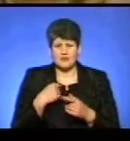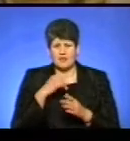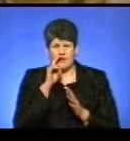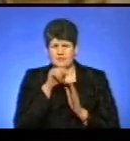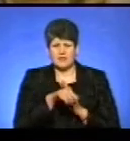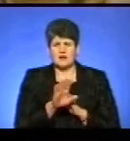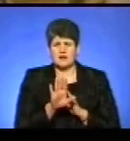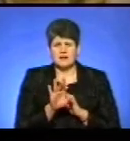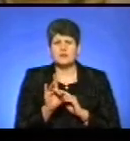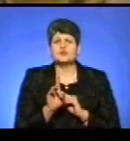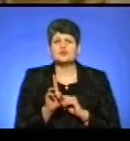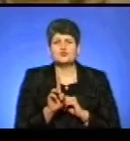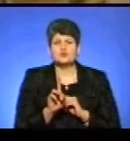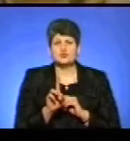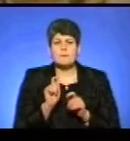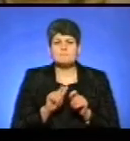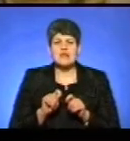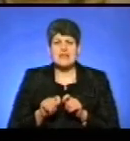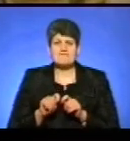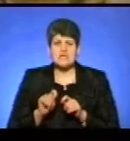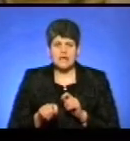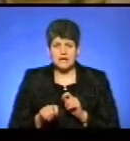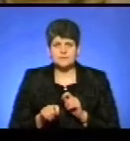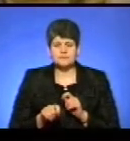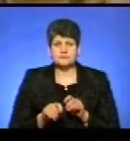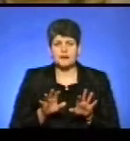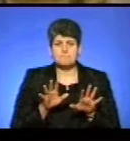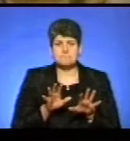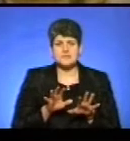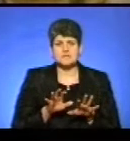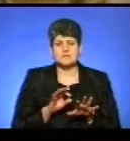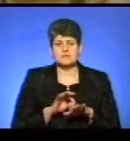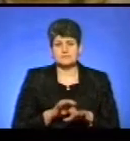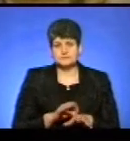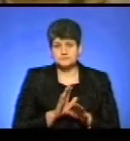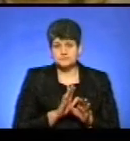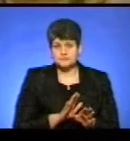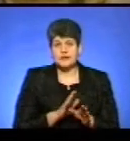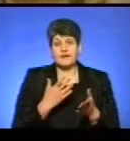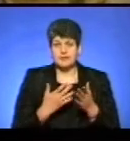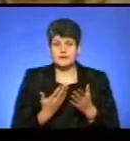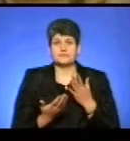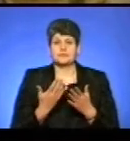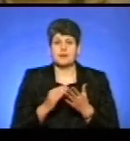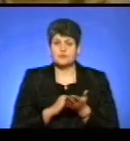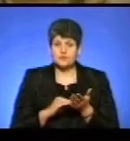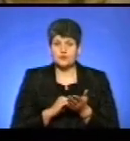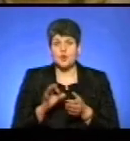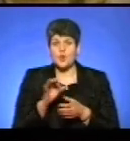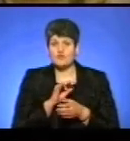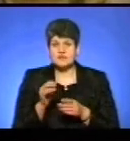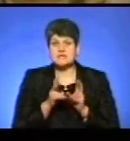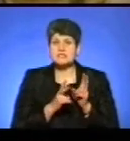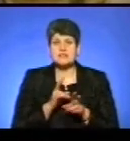щодо перевірки місця проживання. Але знову-таки повторюю офіційних